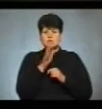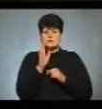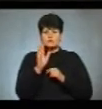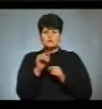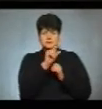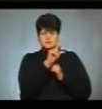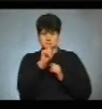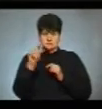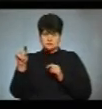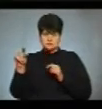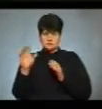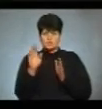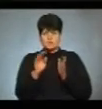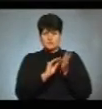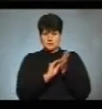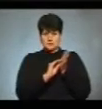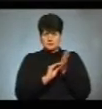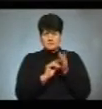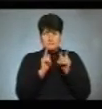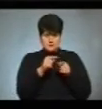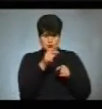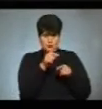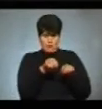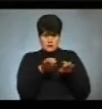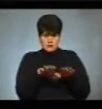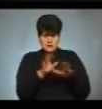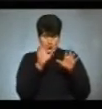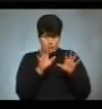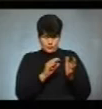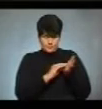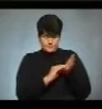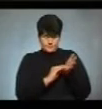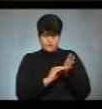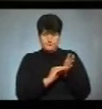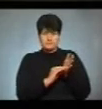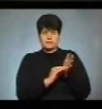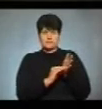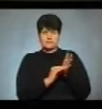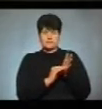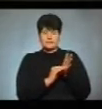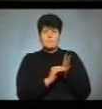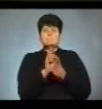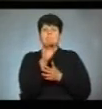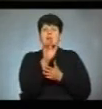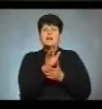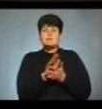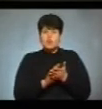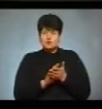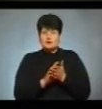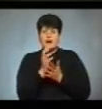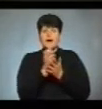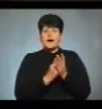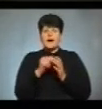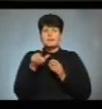рядок, в якому буде, знов таки, згідно з цією постановою, прямо такі слова, перепрошуємо, кандидат